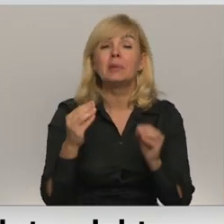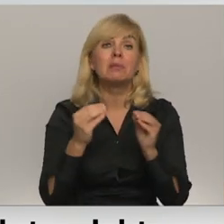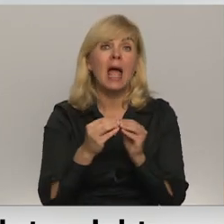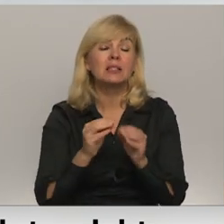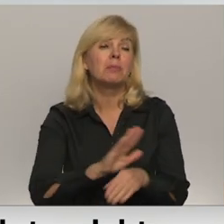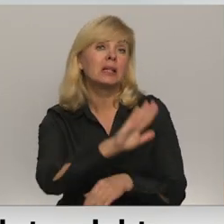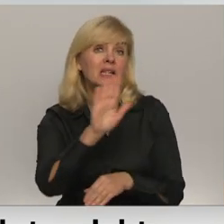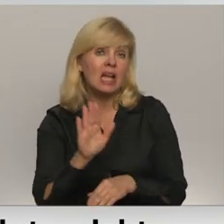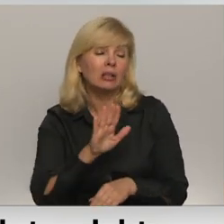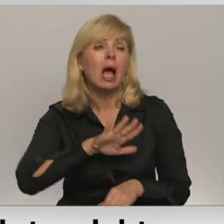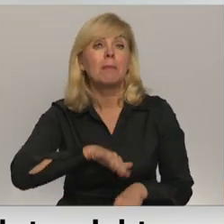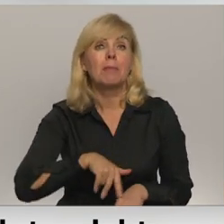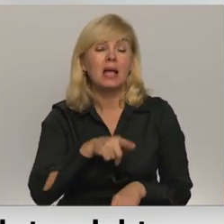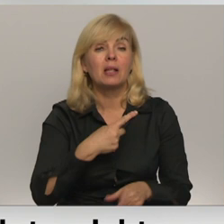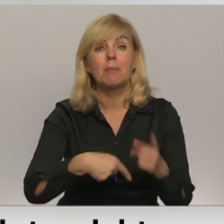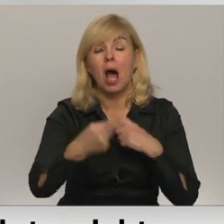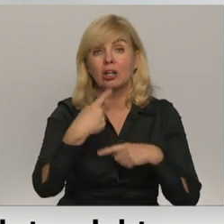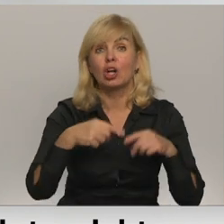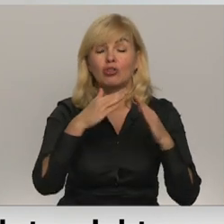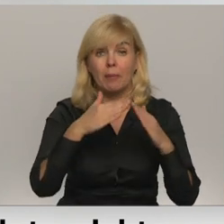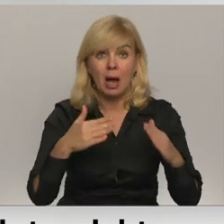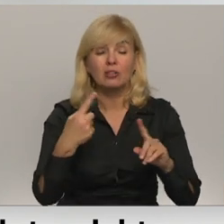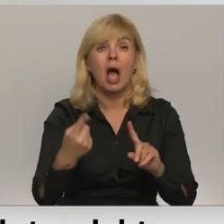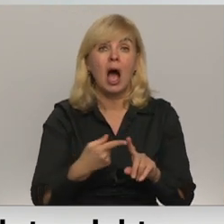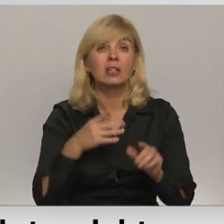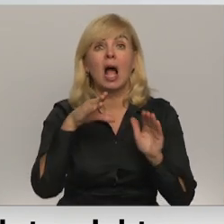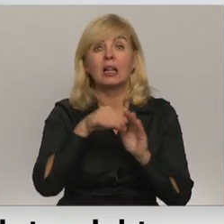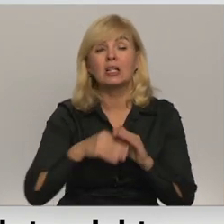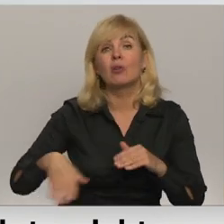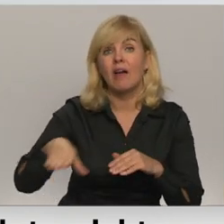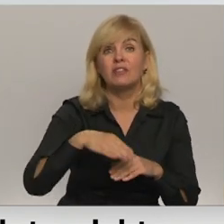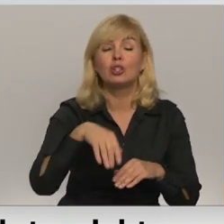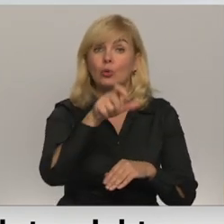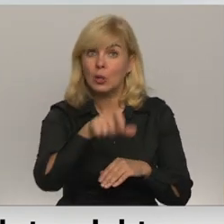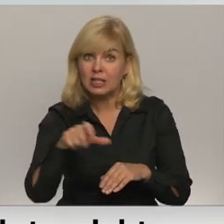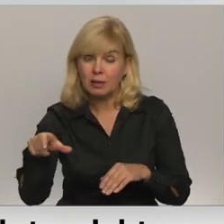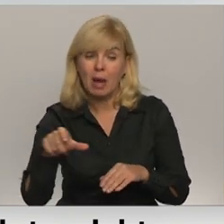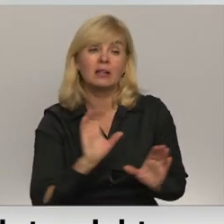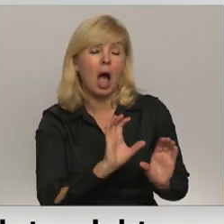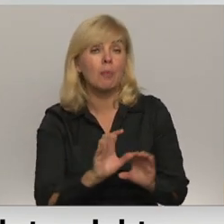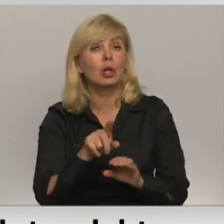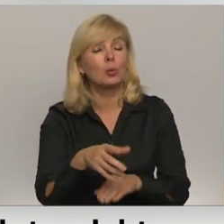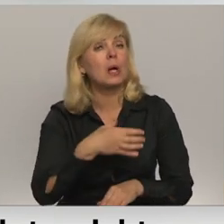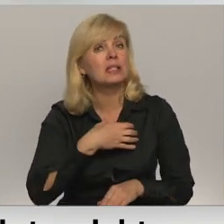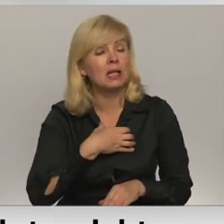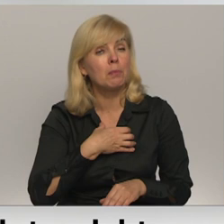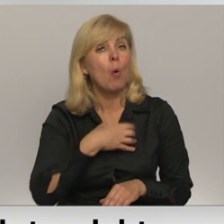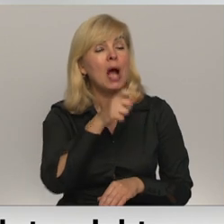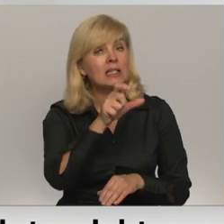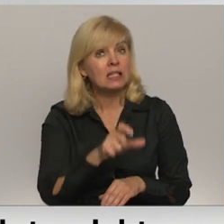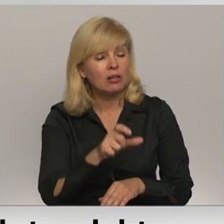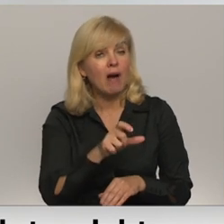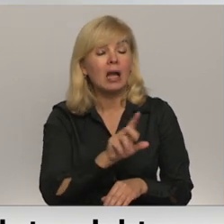dienām, pēc tam viņi atgriežas mājās un atkal iesaist visu ģimeni, lai aprūpētu šo slimo cilvēku, cik daudz kam kas